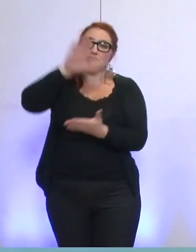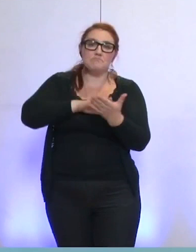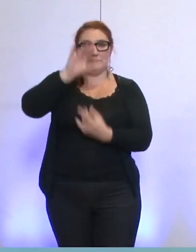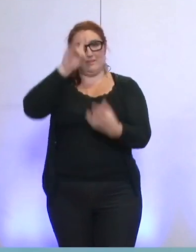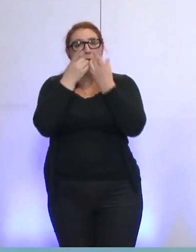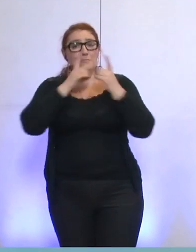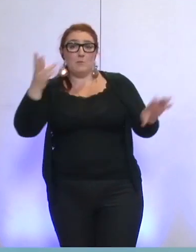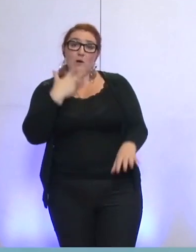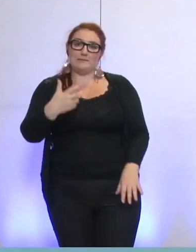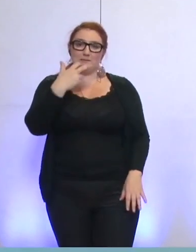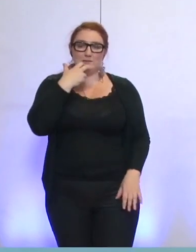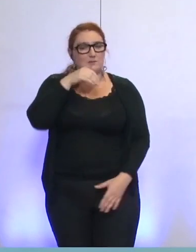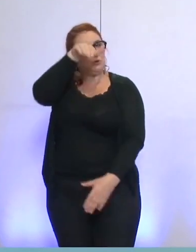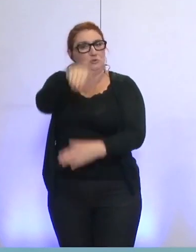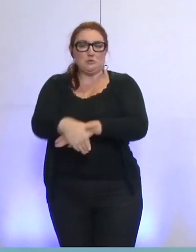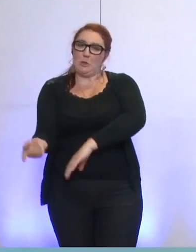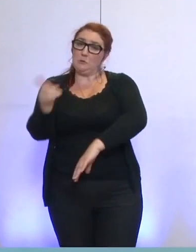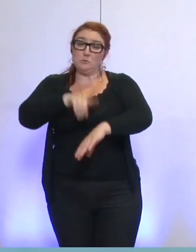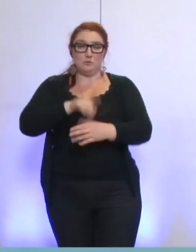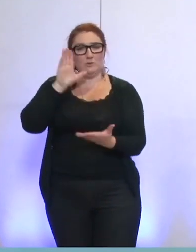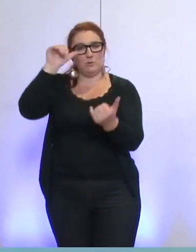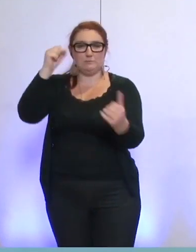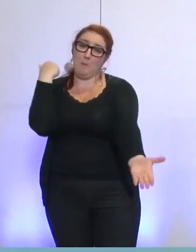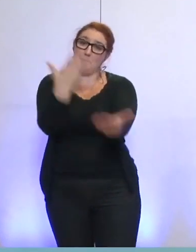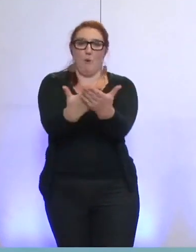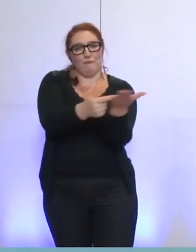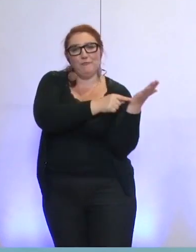citoyenne, qu'elle fonctionnera dès ce soir sur le sujet qui nous préoccupe.